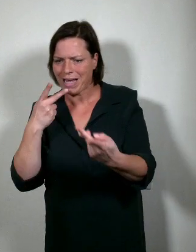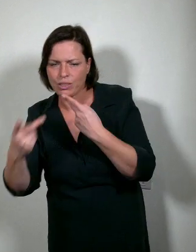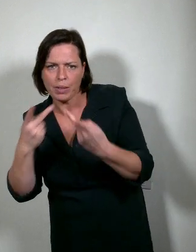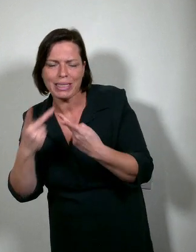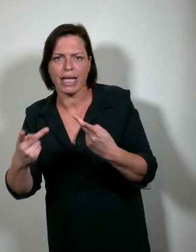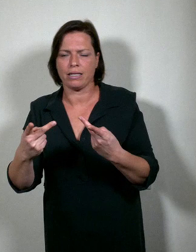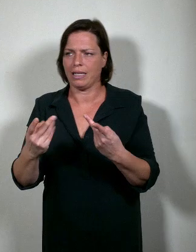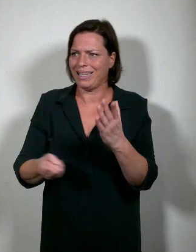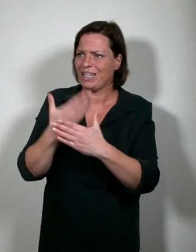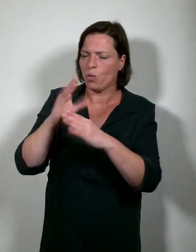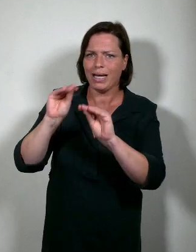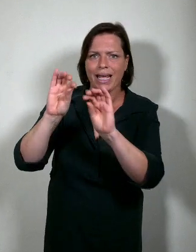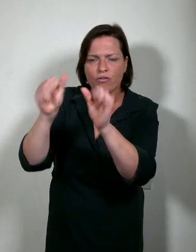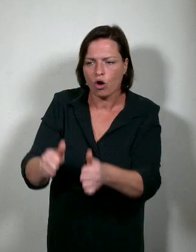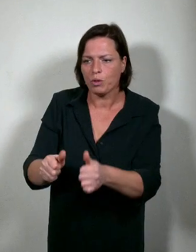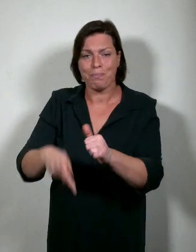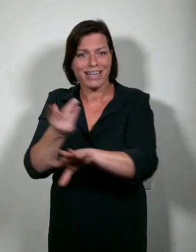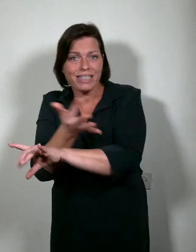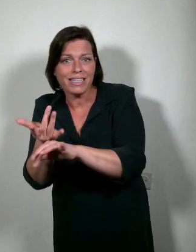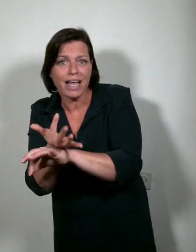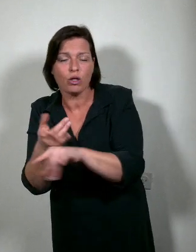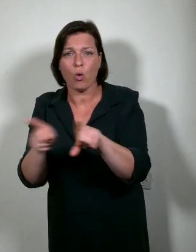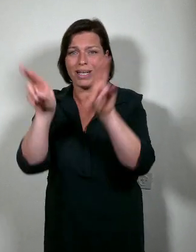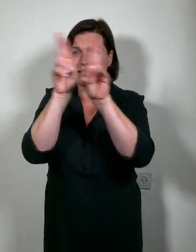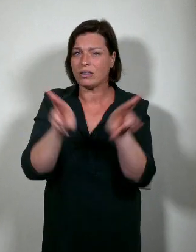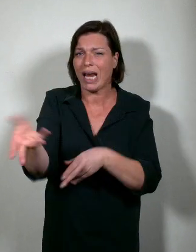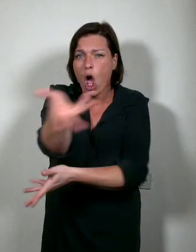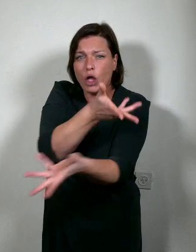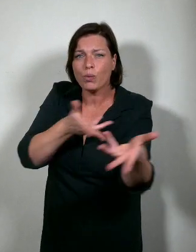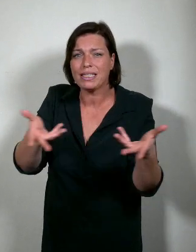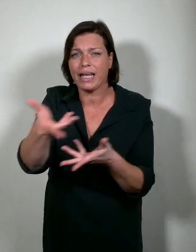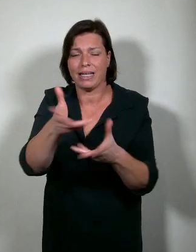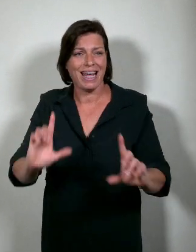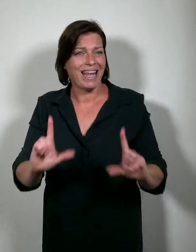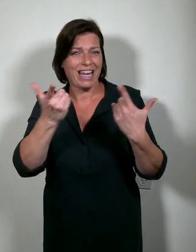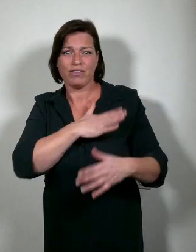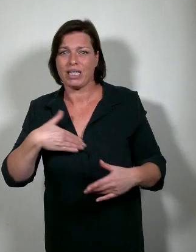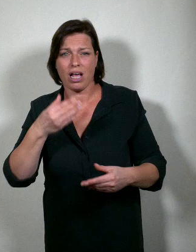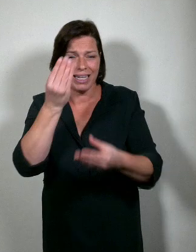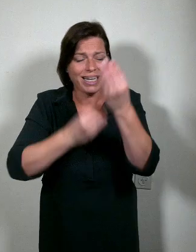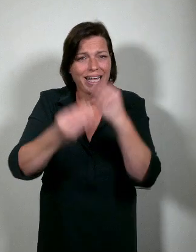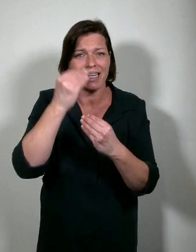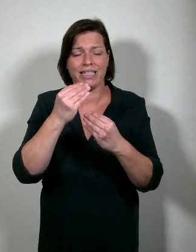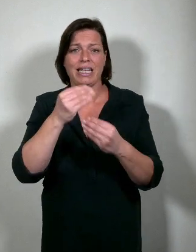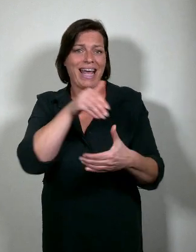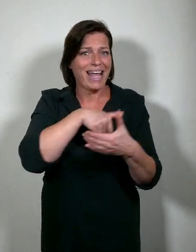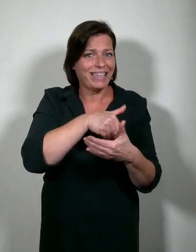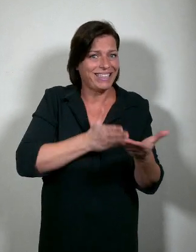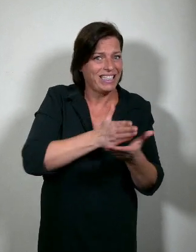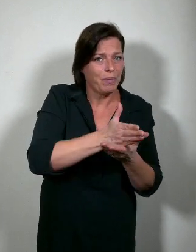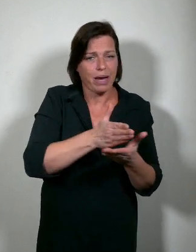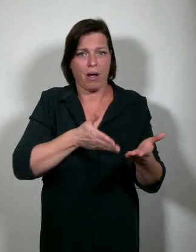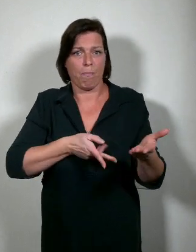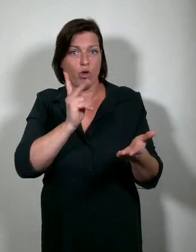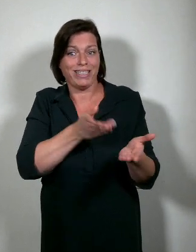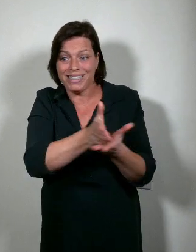digitalisering. Voor internationale uitwisseling. Ook voor levenslang leren. Voor interdisciplinair en multidisciplinair onderzoek.